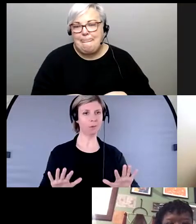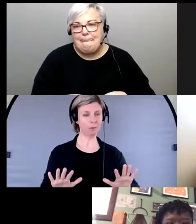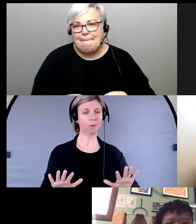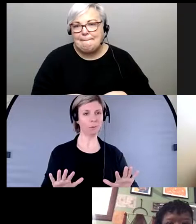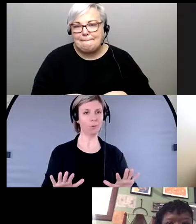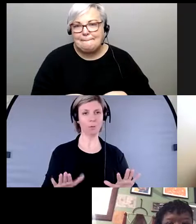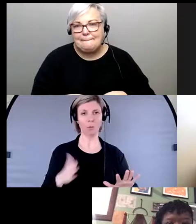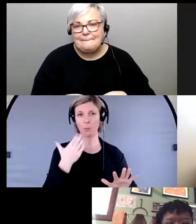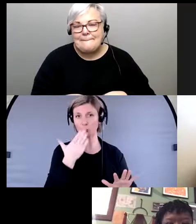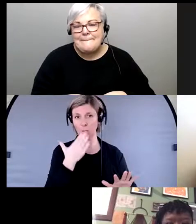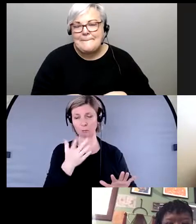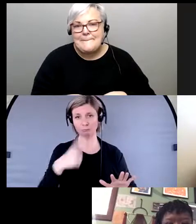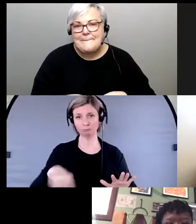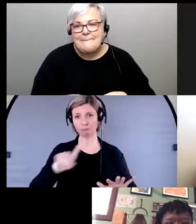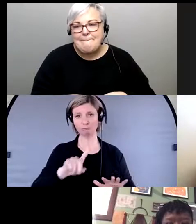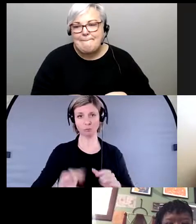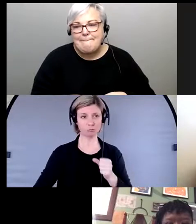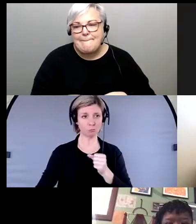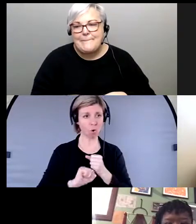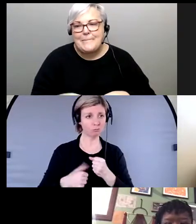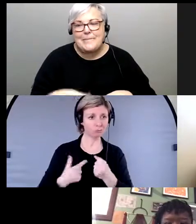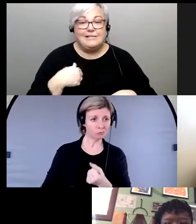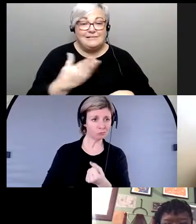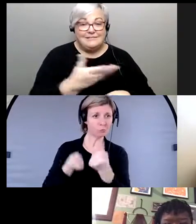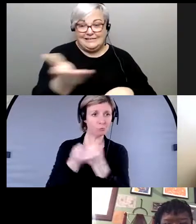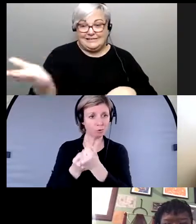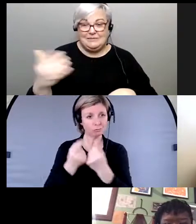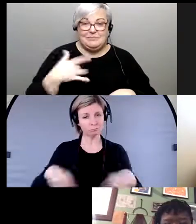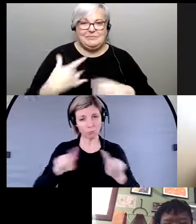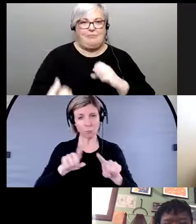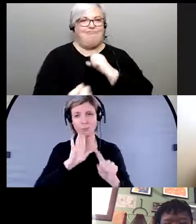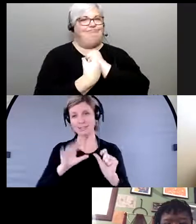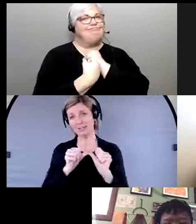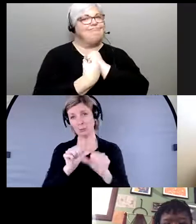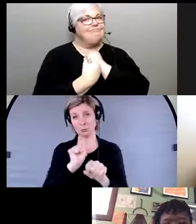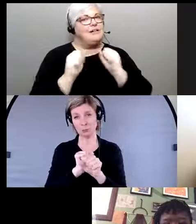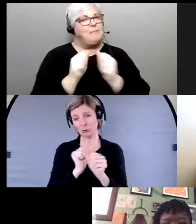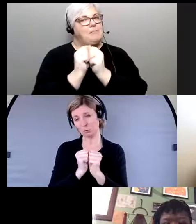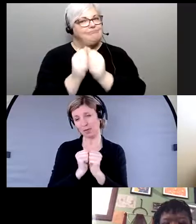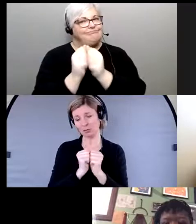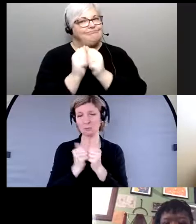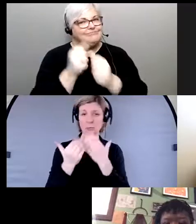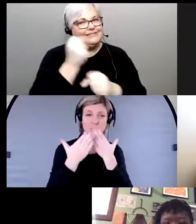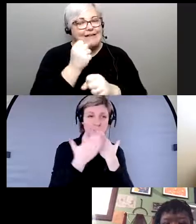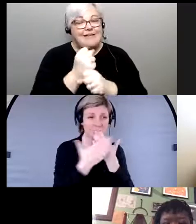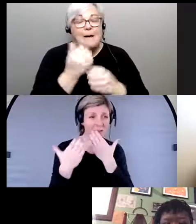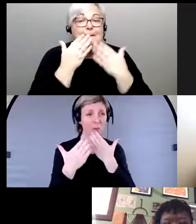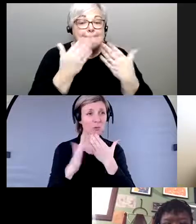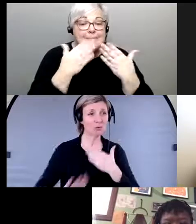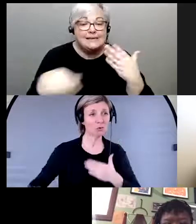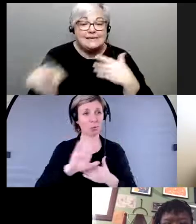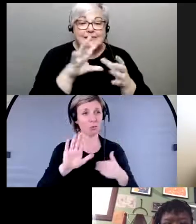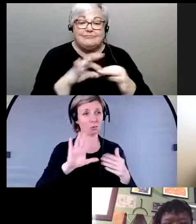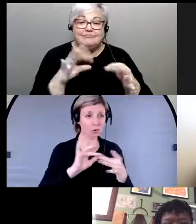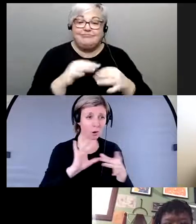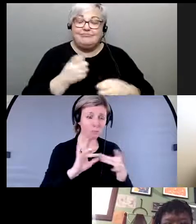c'est un environnement dans lequel je me sens vraiment appuyée et pense qu peut vraiment travailler très bien ensemble donc je vous remercie pour vos paroles et